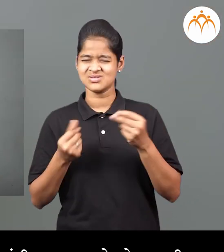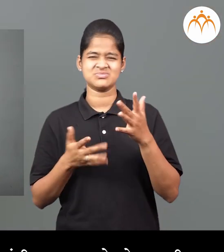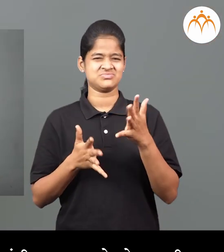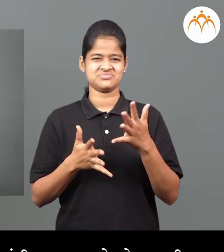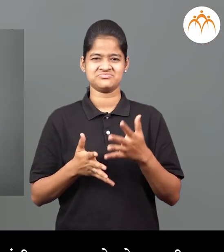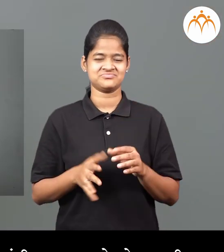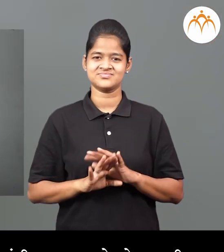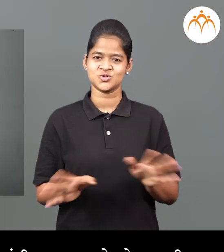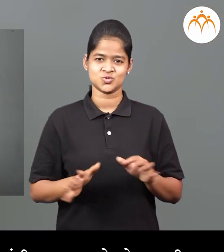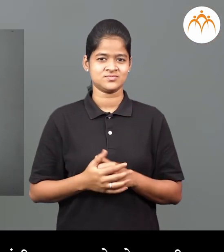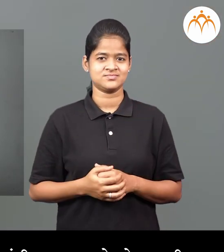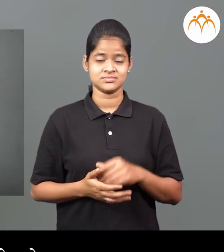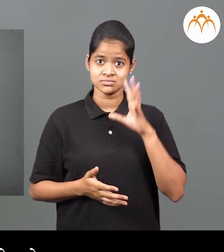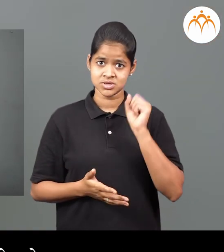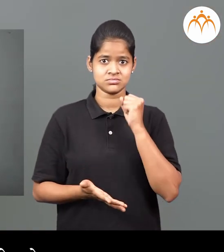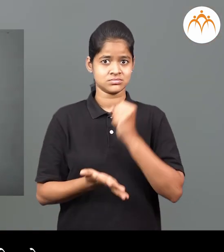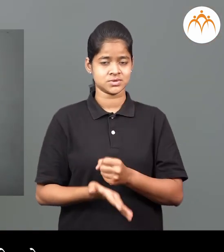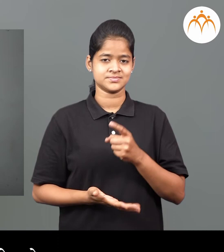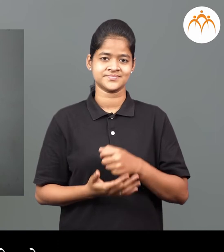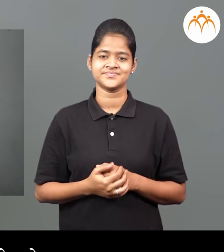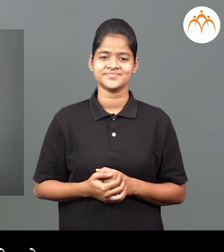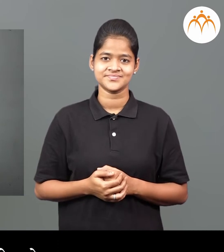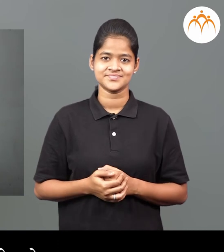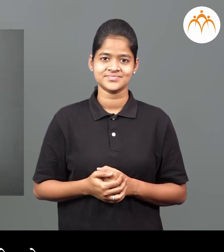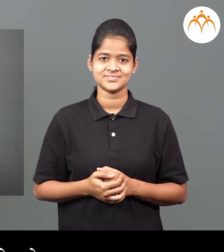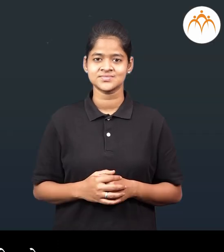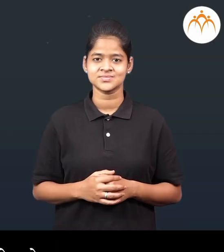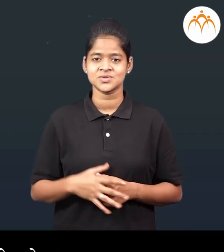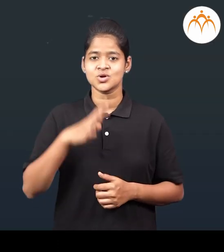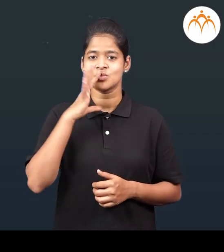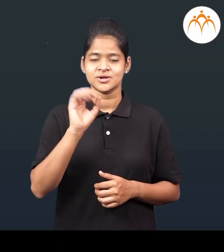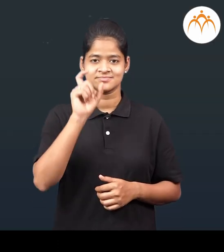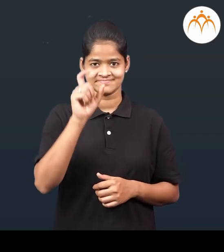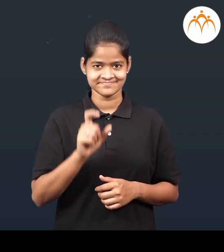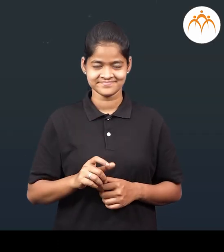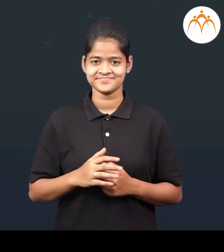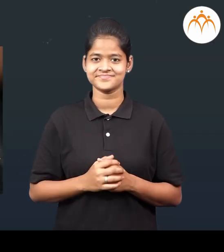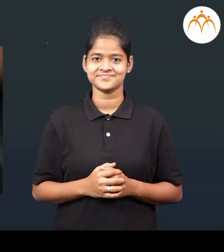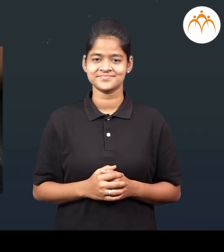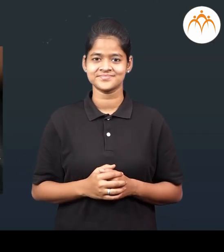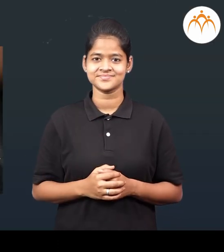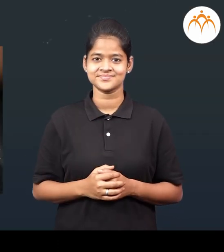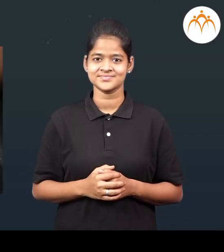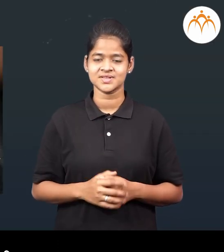आजार बरे होत नाहीत, हे नक्की लक्षा ठेवावे, पारिभाशिक शब्द,